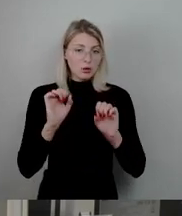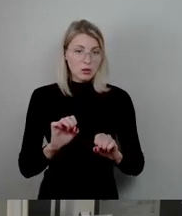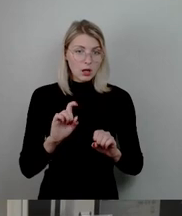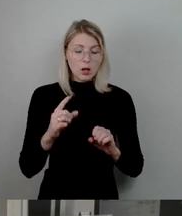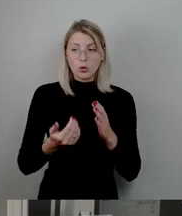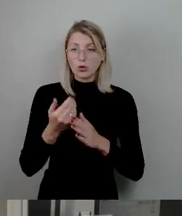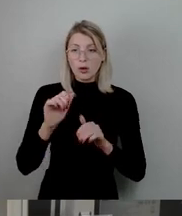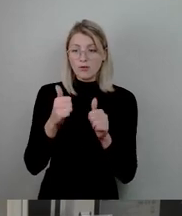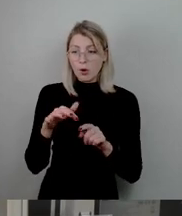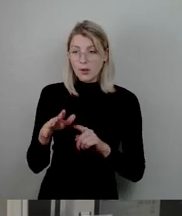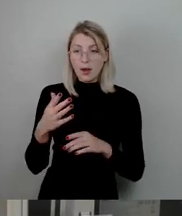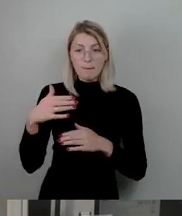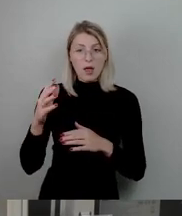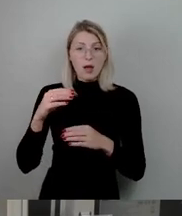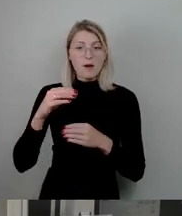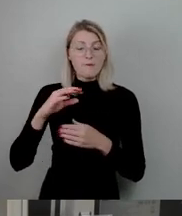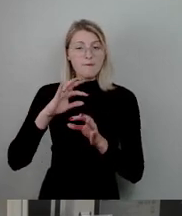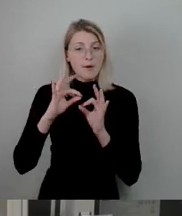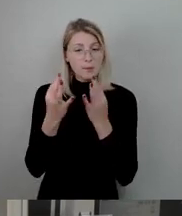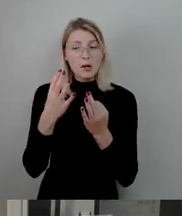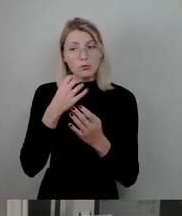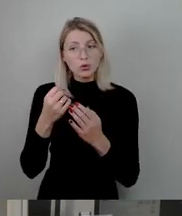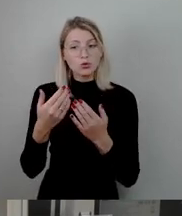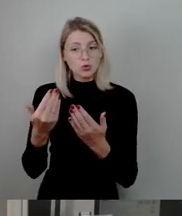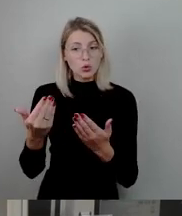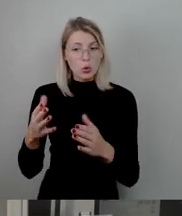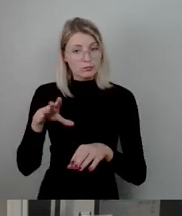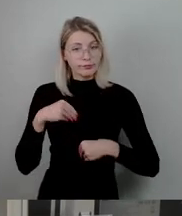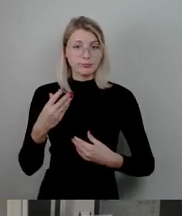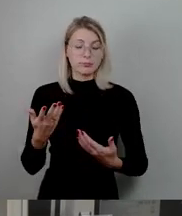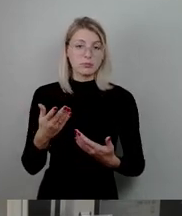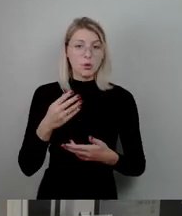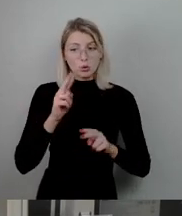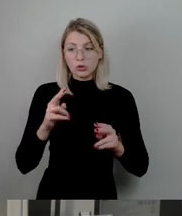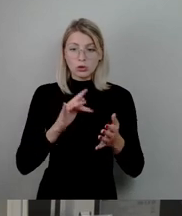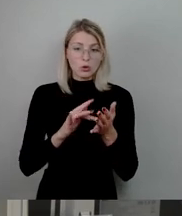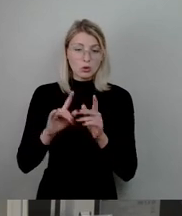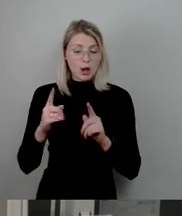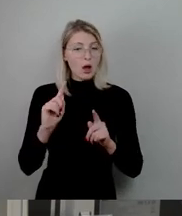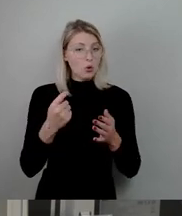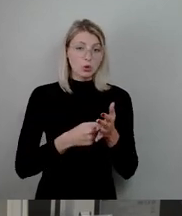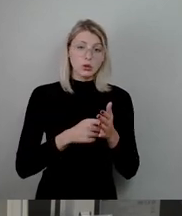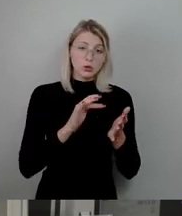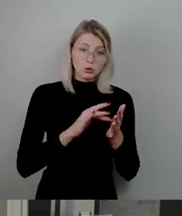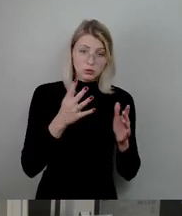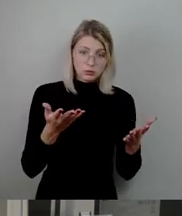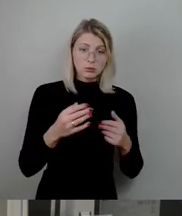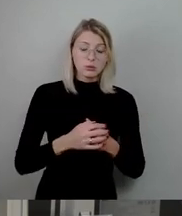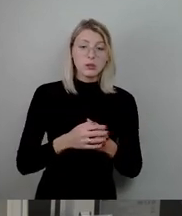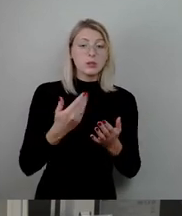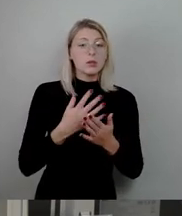Familien eben auch gewünscht wird, das so anzunehmen, aus verschiedenen Gründen, auch aus Kostengründen. Und das sollten wir möglich machen.